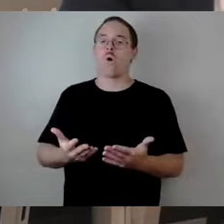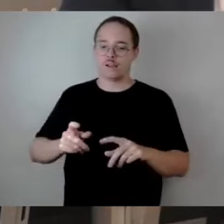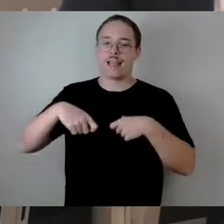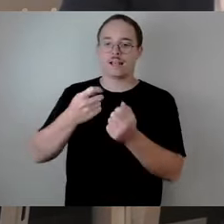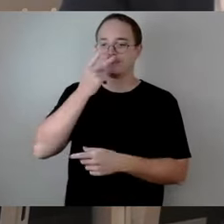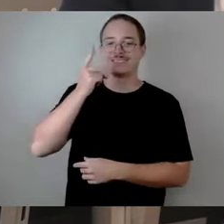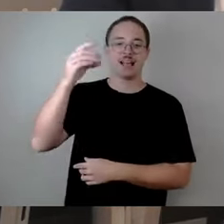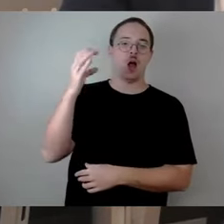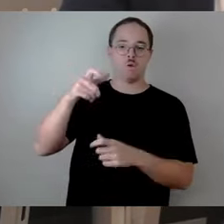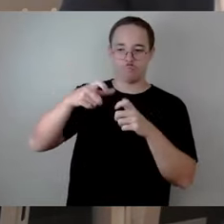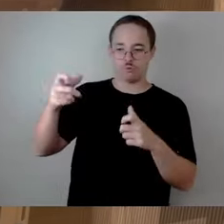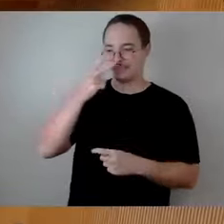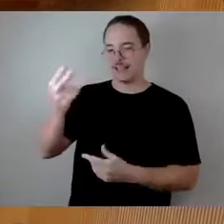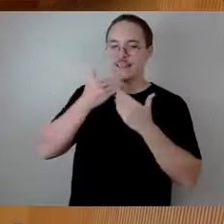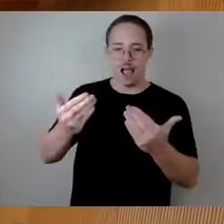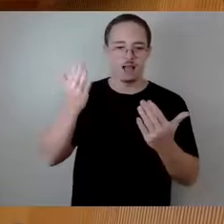es. Danke sehr.